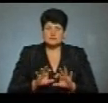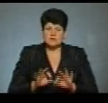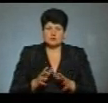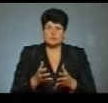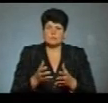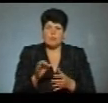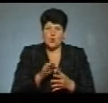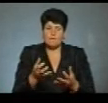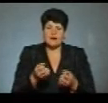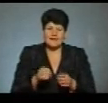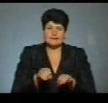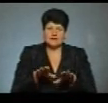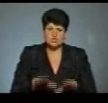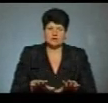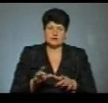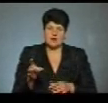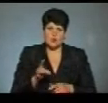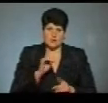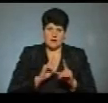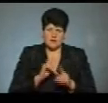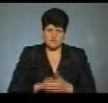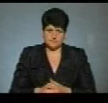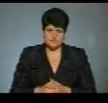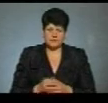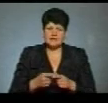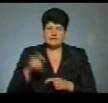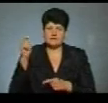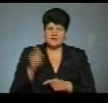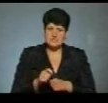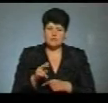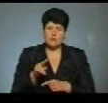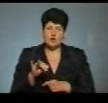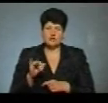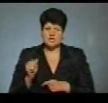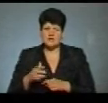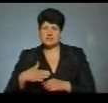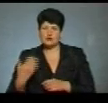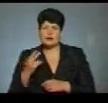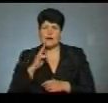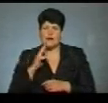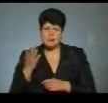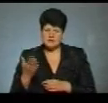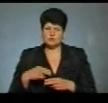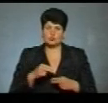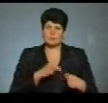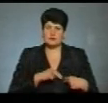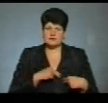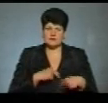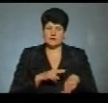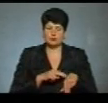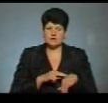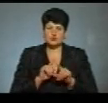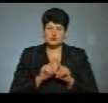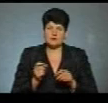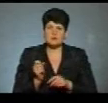районна влада, розповість Тарас Бурак. Це в'їзд до Почаєва зі сторони Кременця. Тут працівники роти поліції особливого